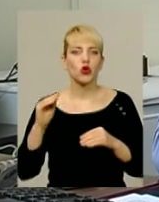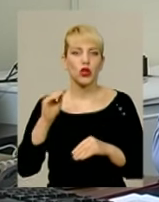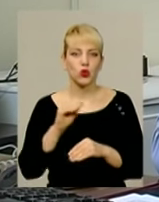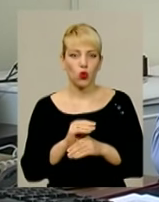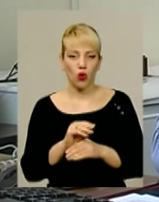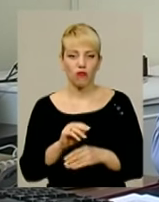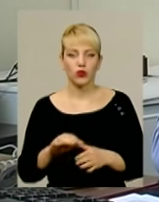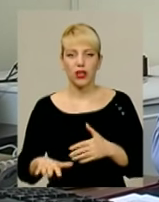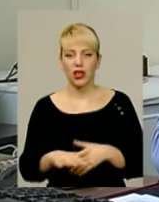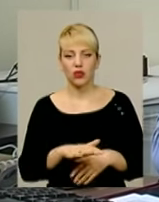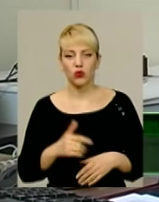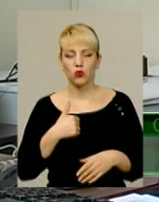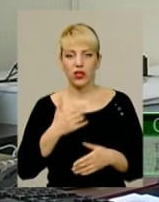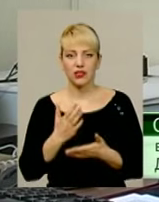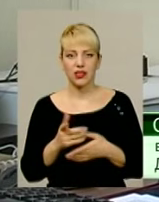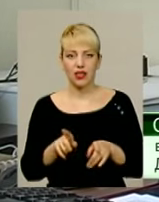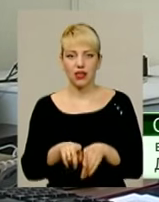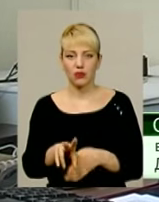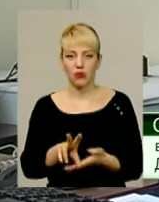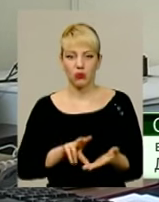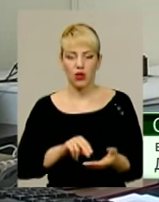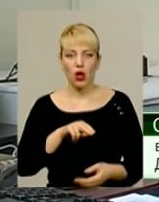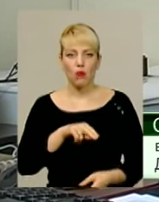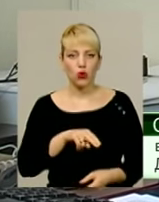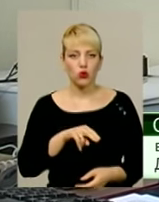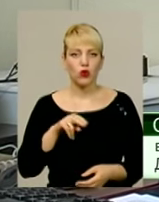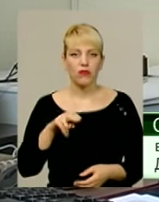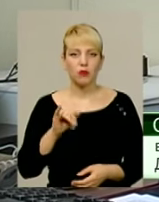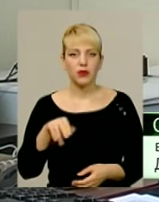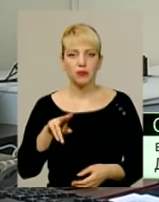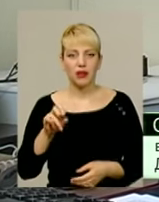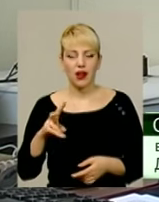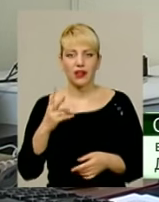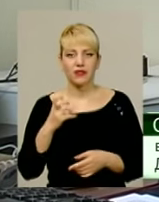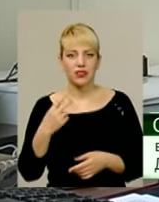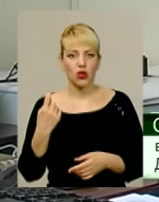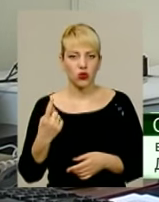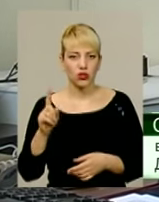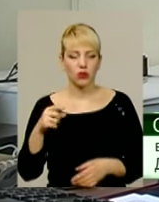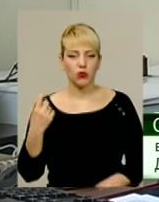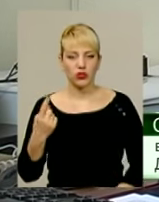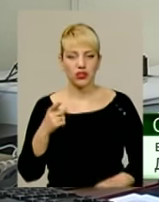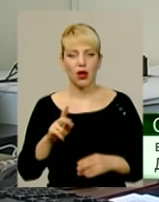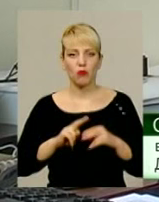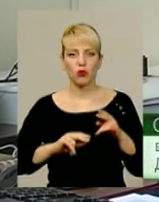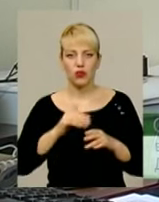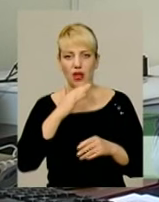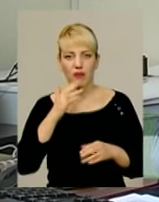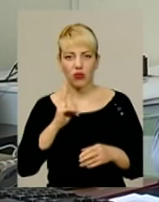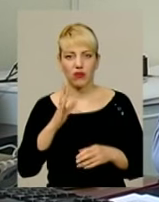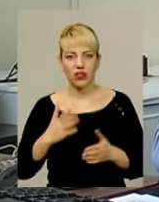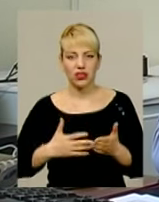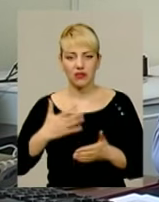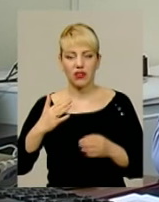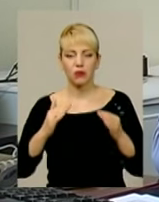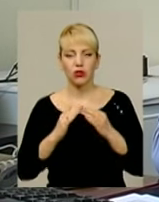Гречанах, на Проскурівського підпілля, 201-3-1. Там будується багатоповерховий житловий будинок. І на сьогодні спільне питання, де